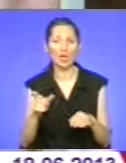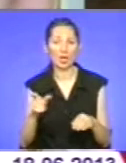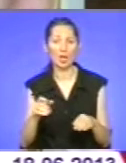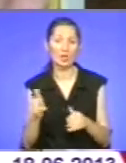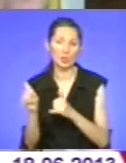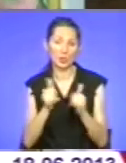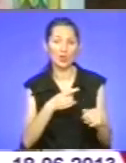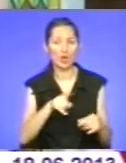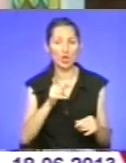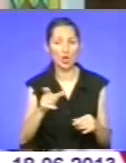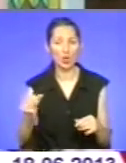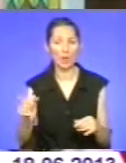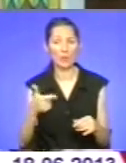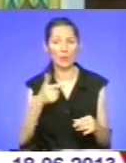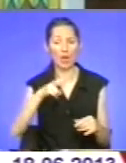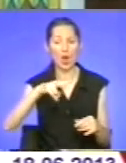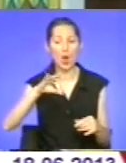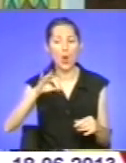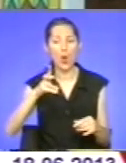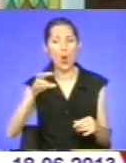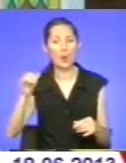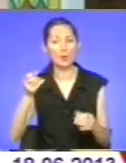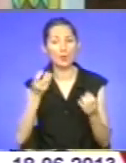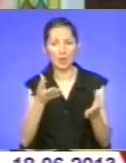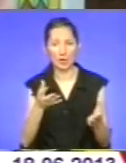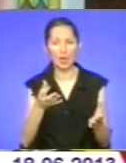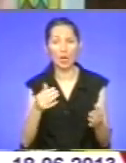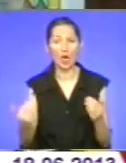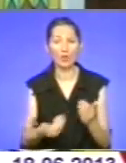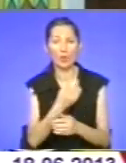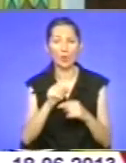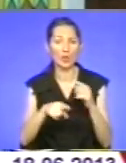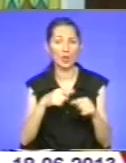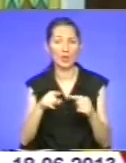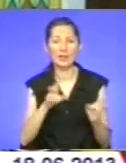простий, це нове покоління, він не требує ні кодування, ні кодувачного чіпа,